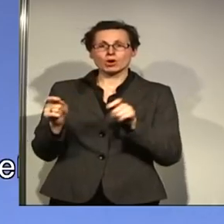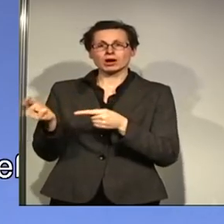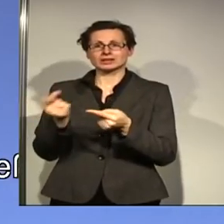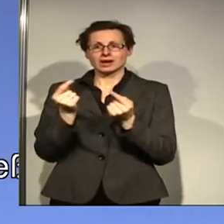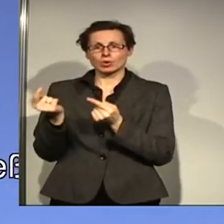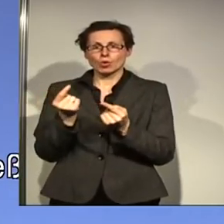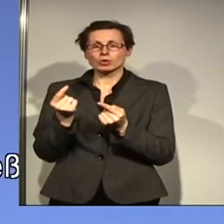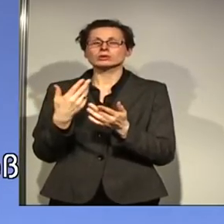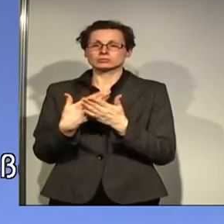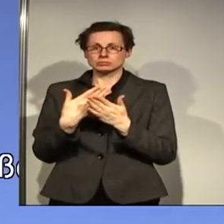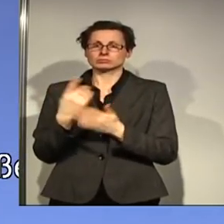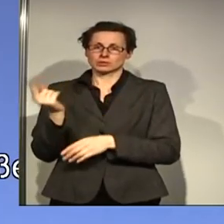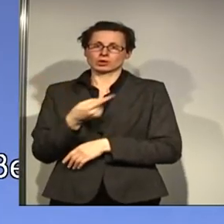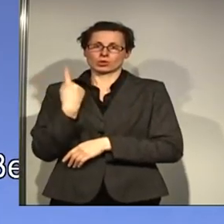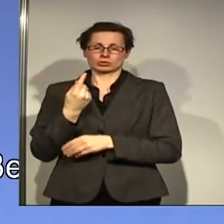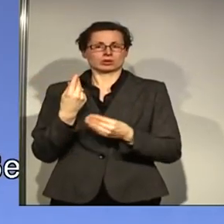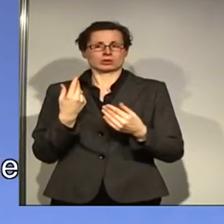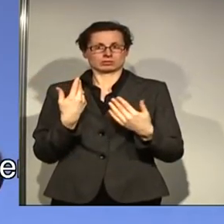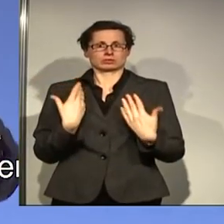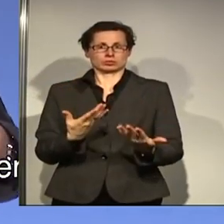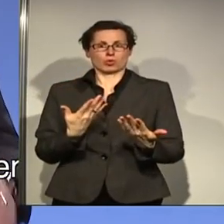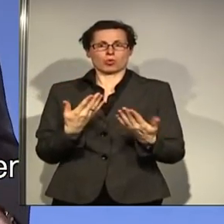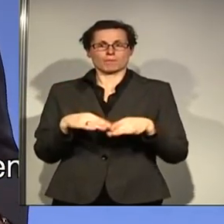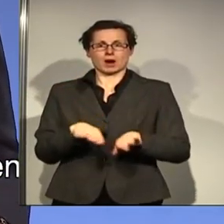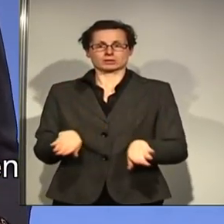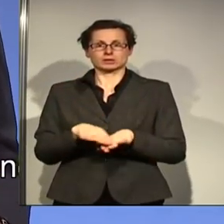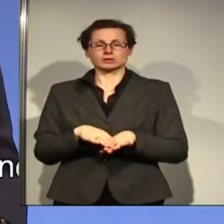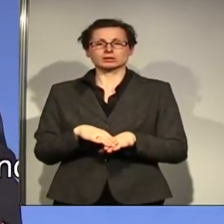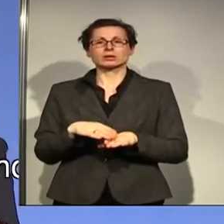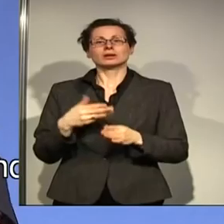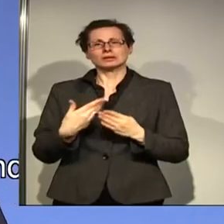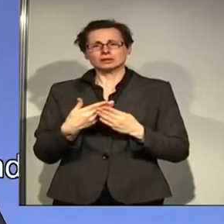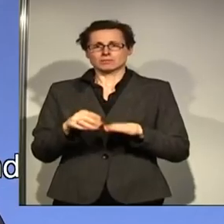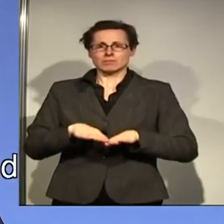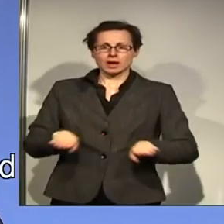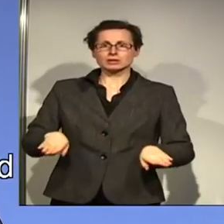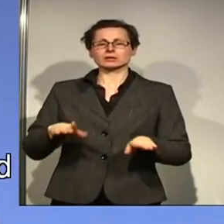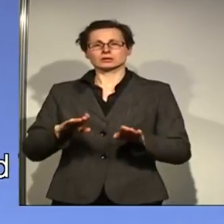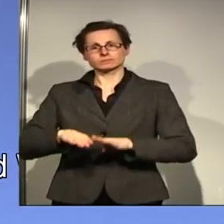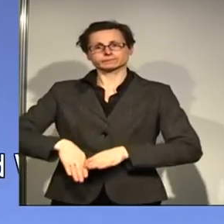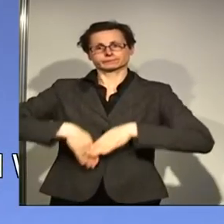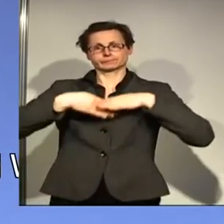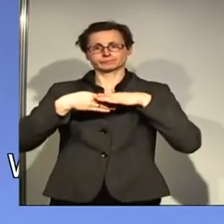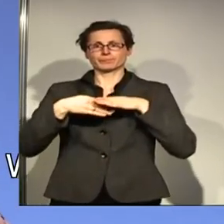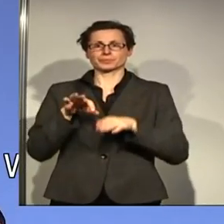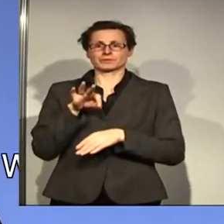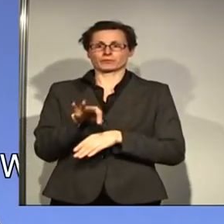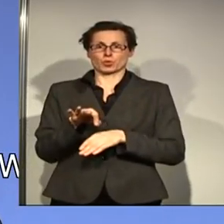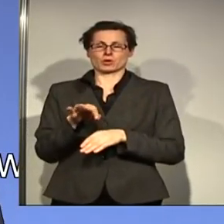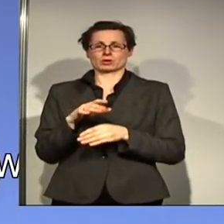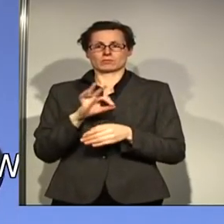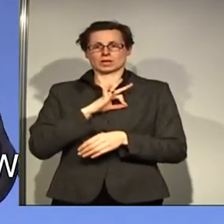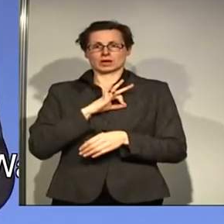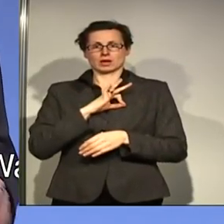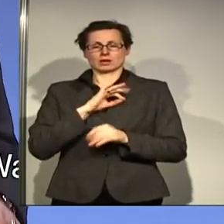unsere Verwurzelung in die Gesellschaft. Daraus gewinnt die Partei Kraft nach innen und außen, Vitalität und